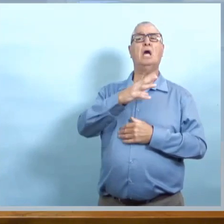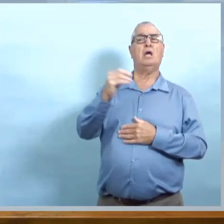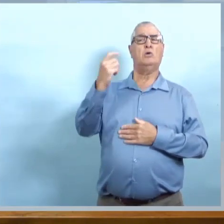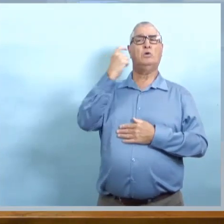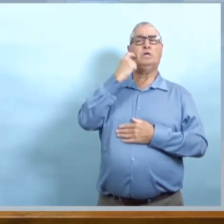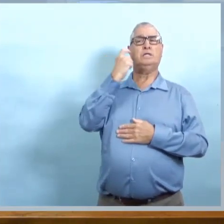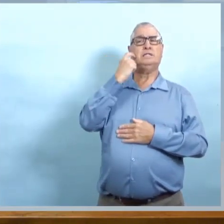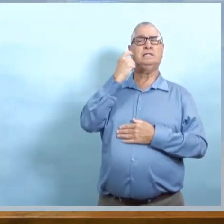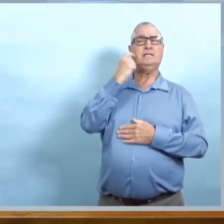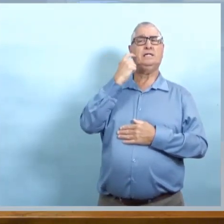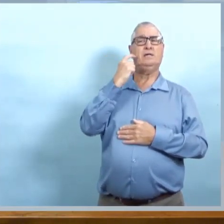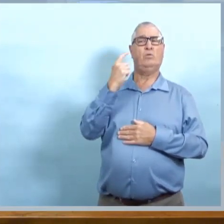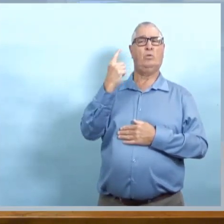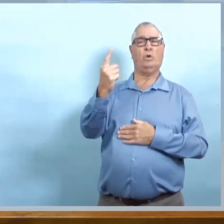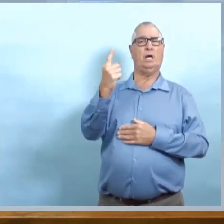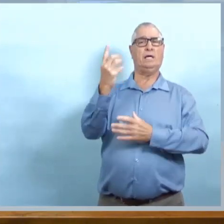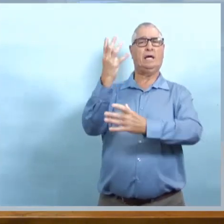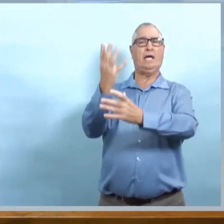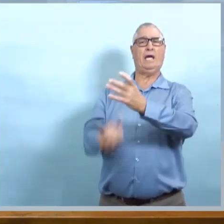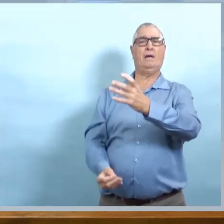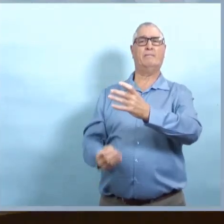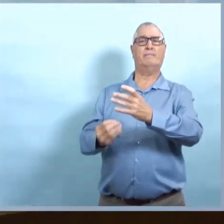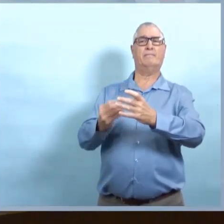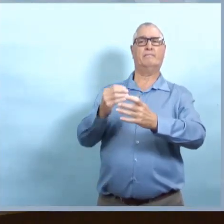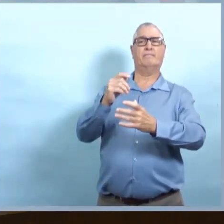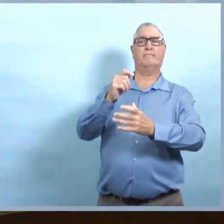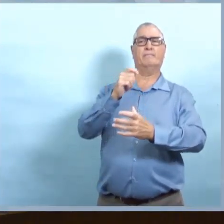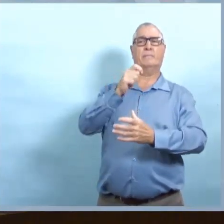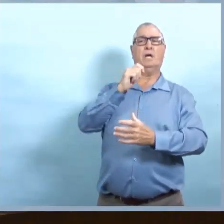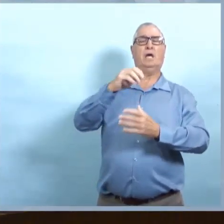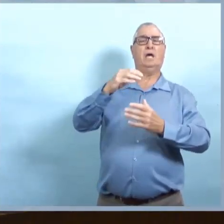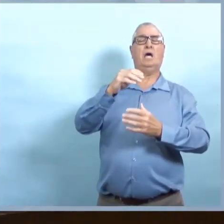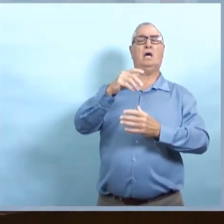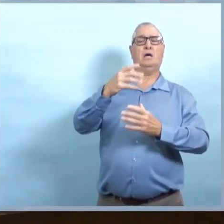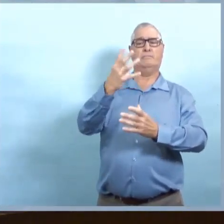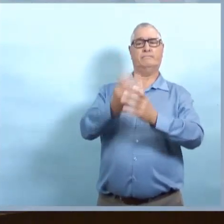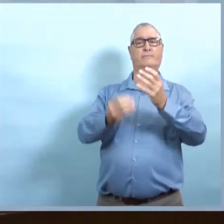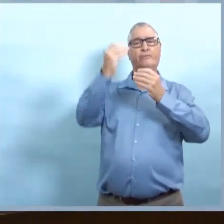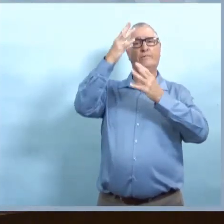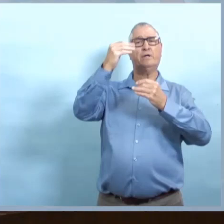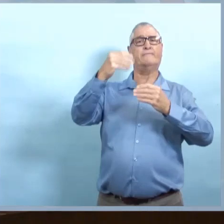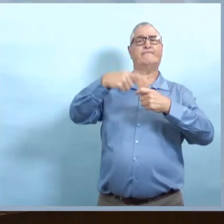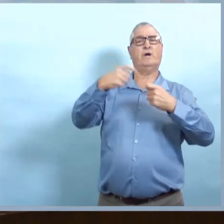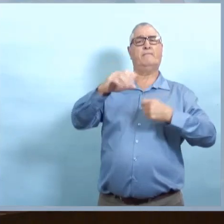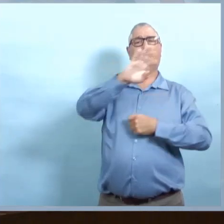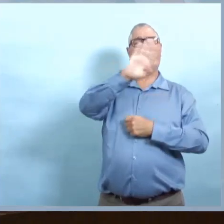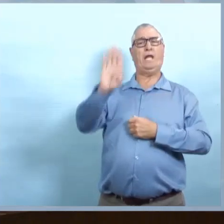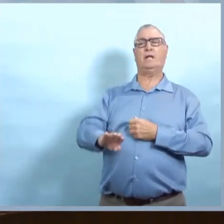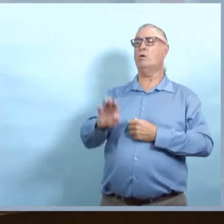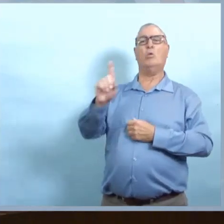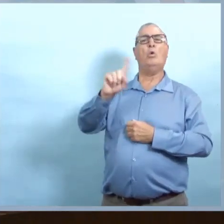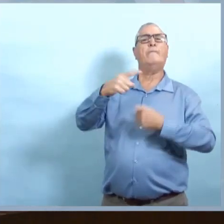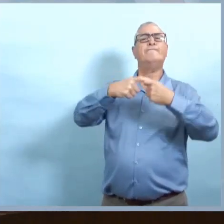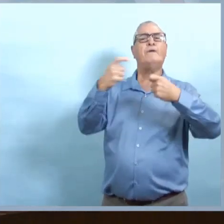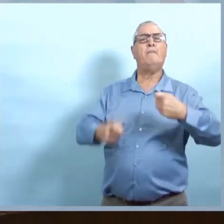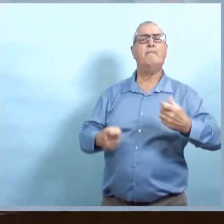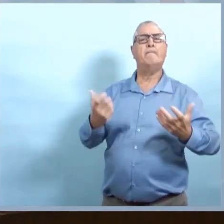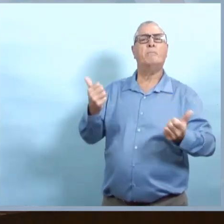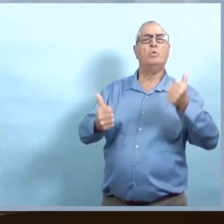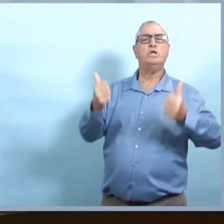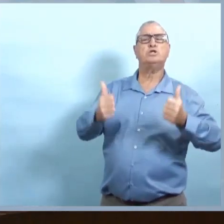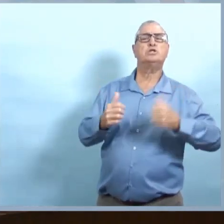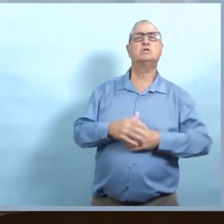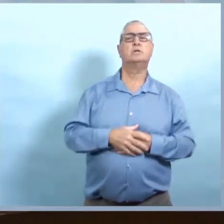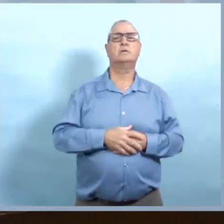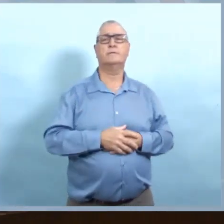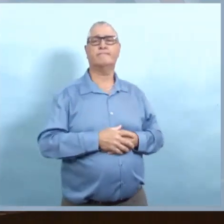province envisagerait de réduire le niveau. Alors, quelle est la situation là? Et si le décès n'est pas lié à